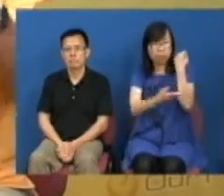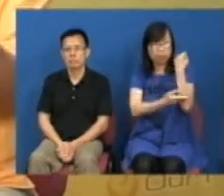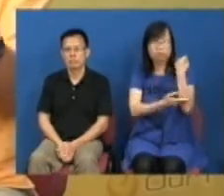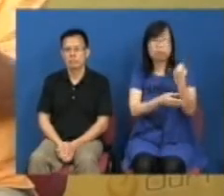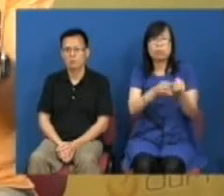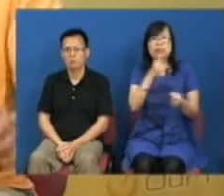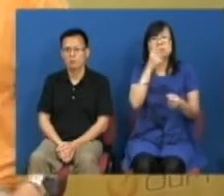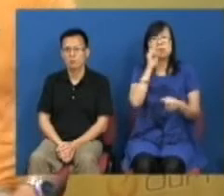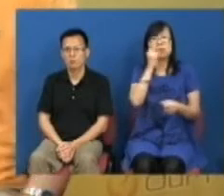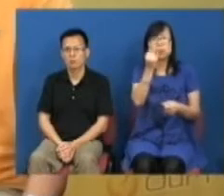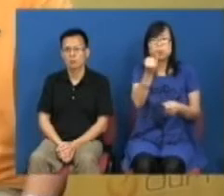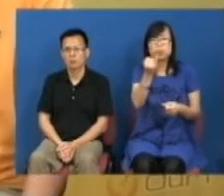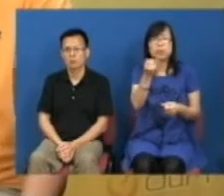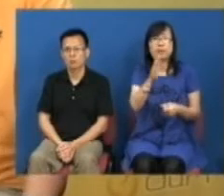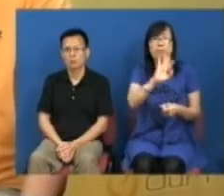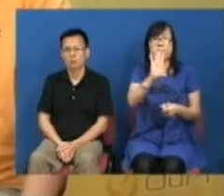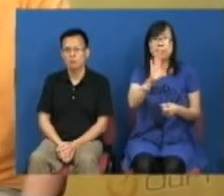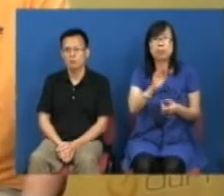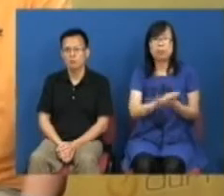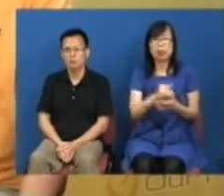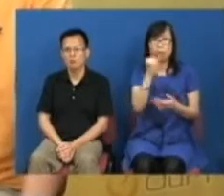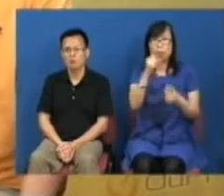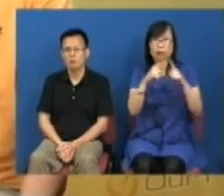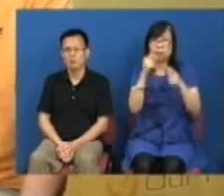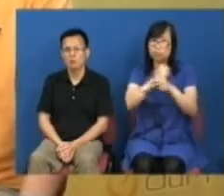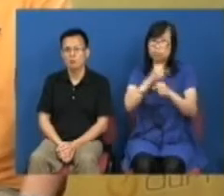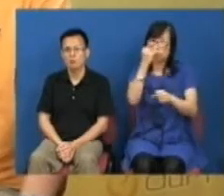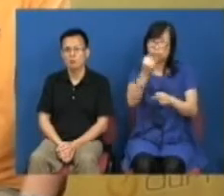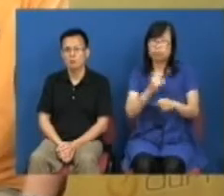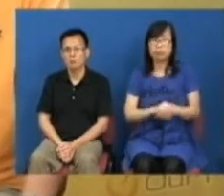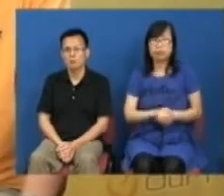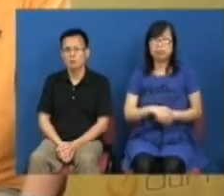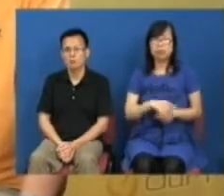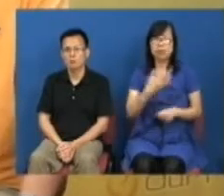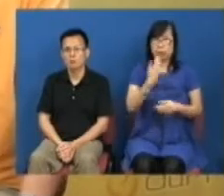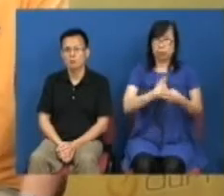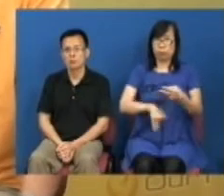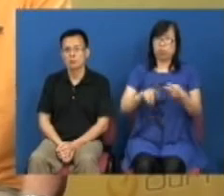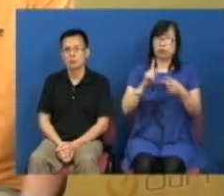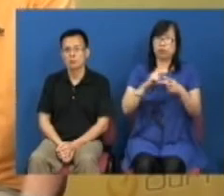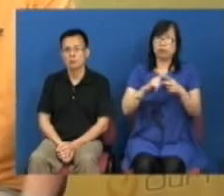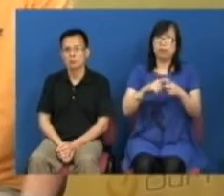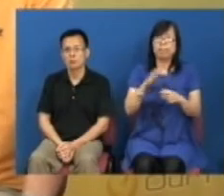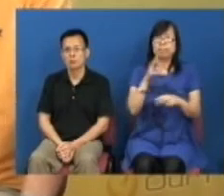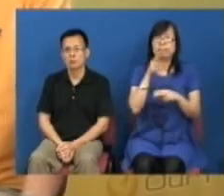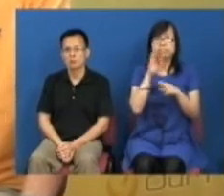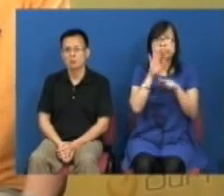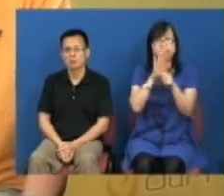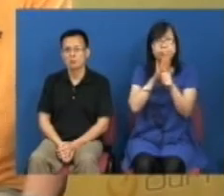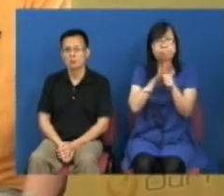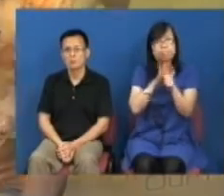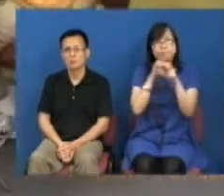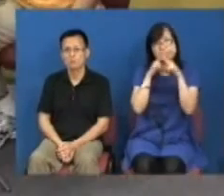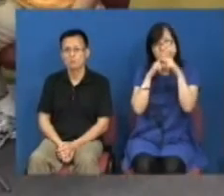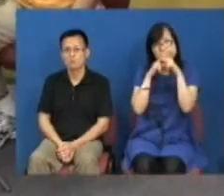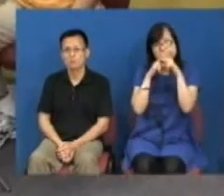坏的东为什么会存在不是单止因为有坏人做坏的而是有很多善良的人是保持沉默保持沉或者不出